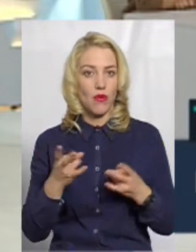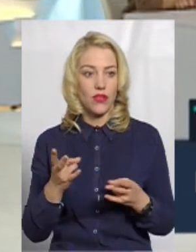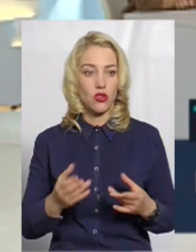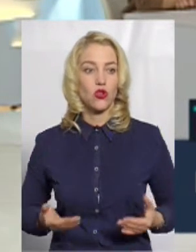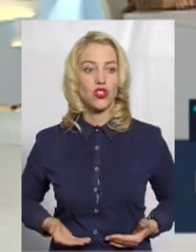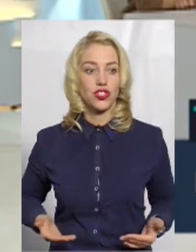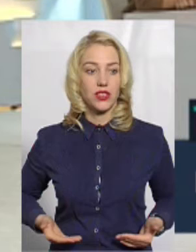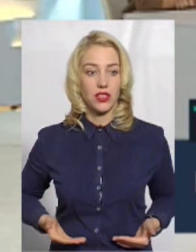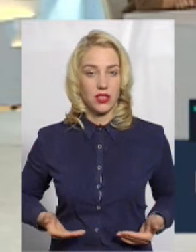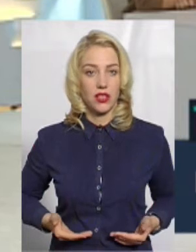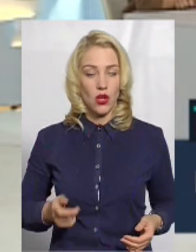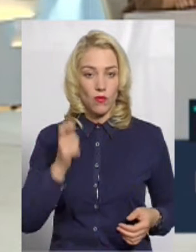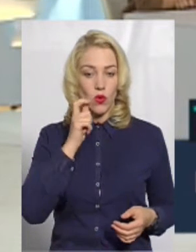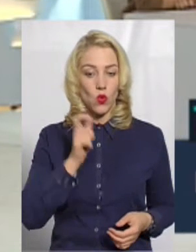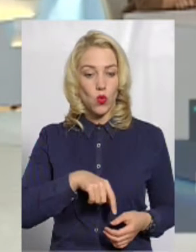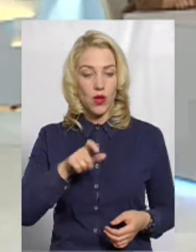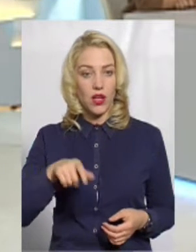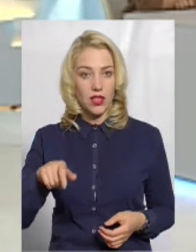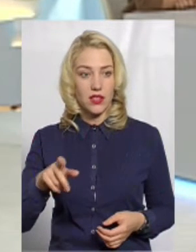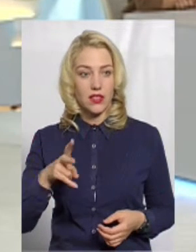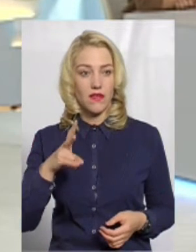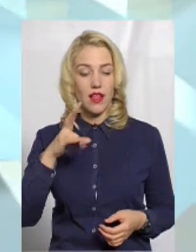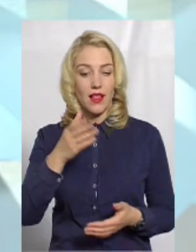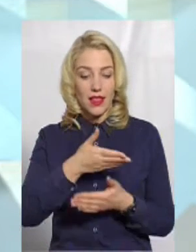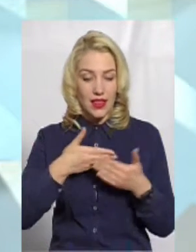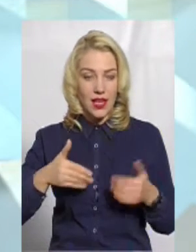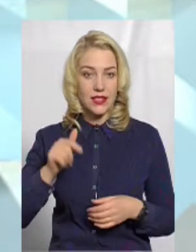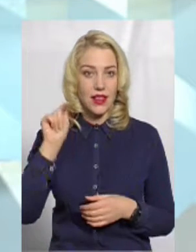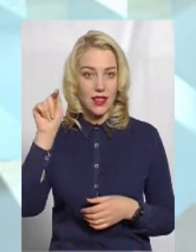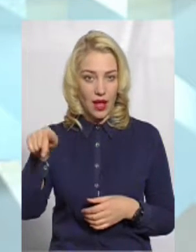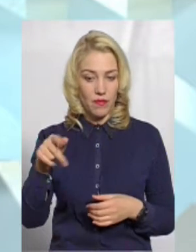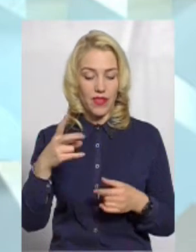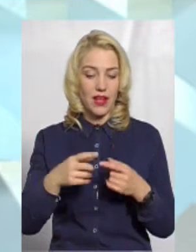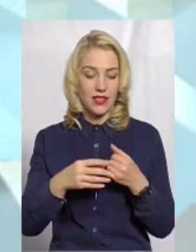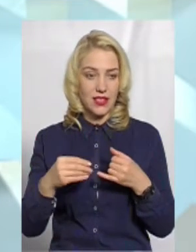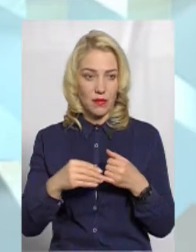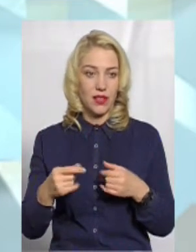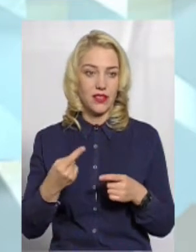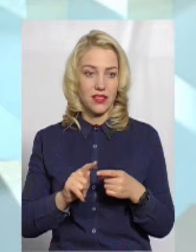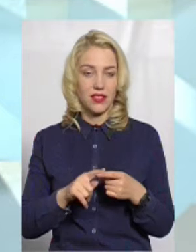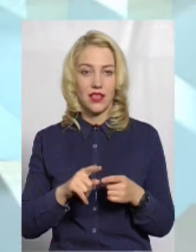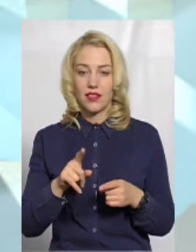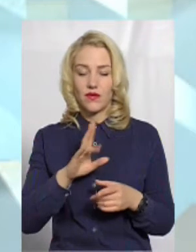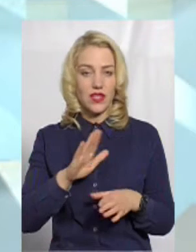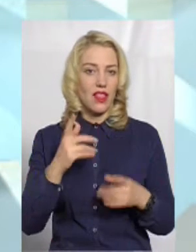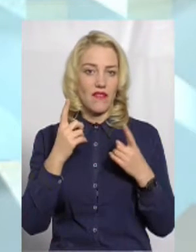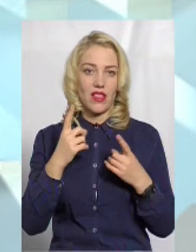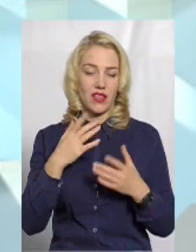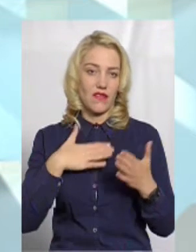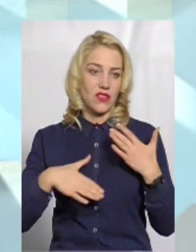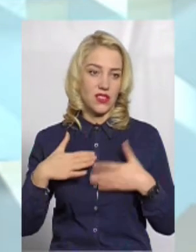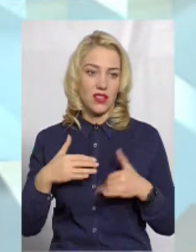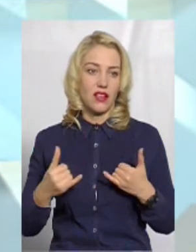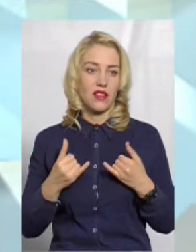жити українців, нас там жити на цій землі, то це невелика втіха для того,